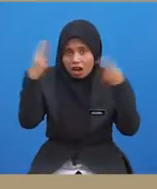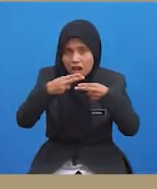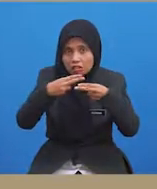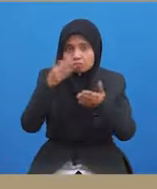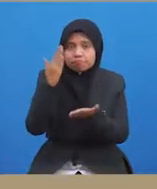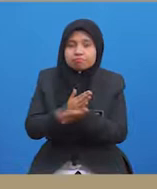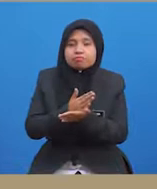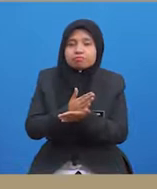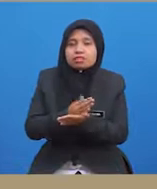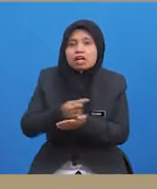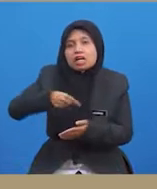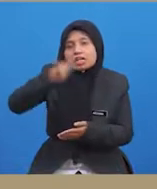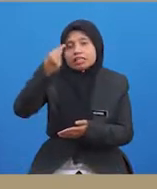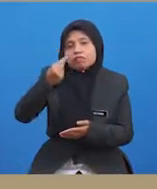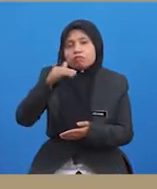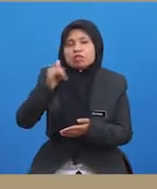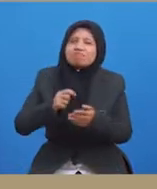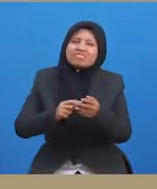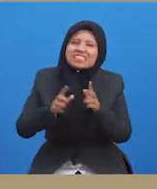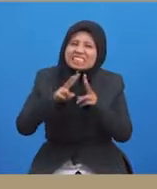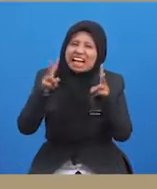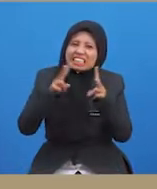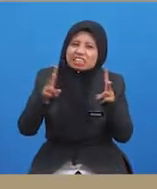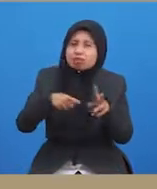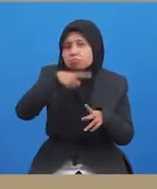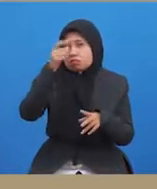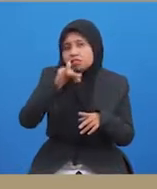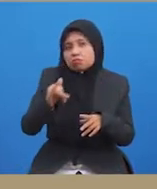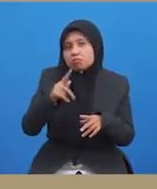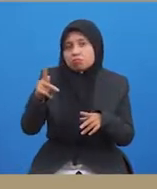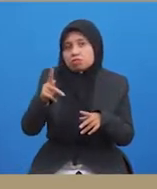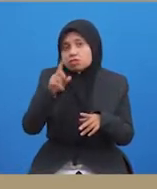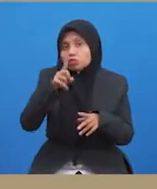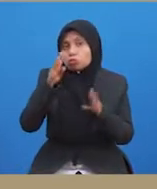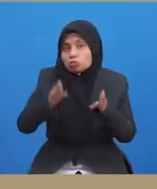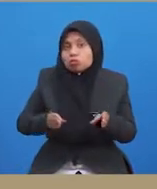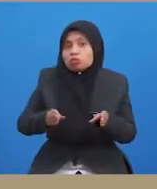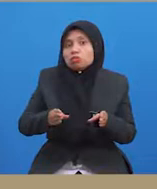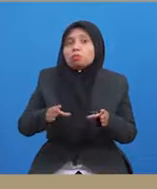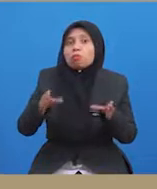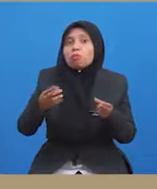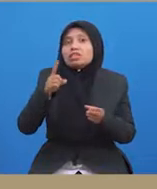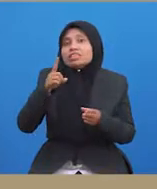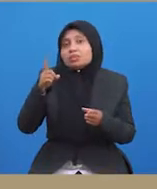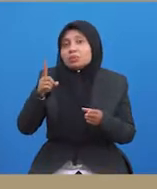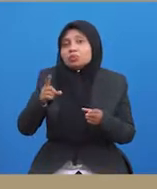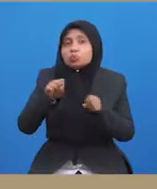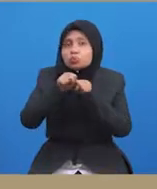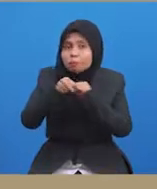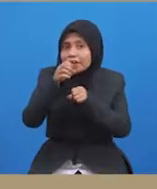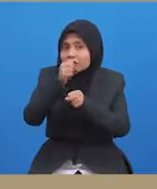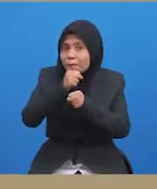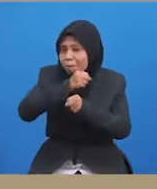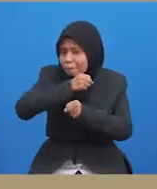Keagresifan yang keterlaluan akan menyebabkan seseorang itu melakukan sesuatu supaya dapat